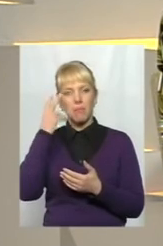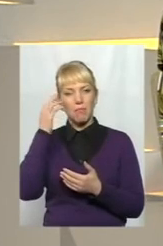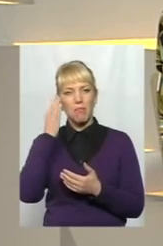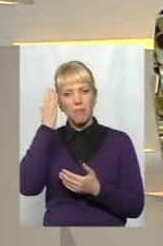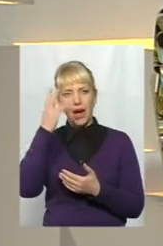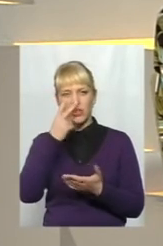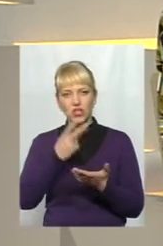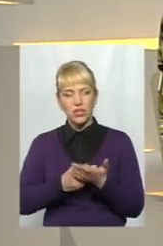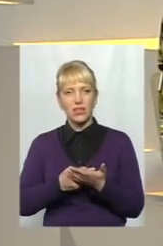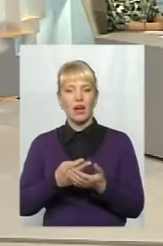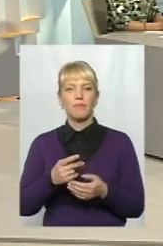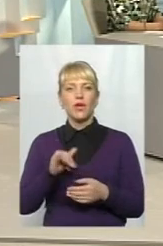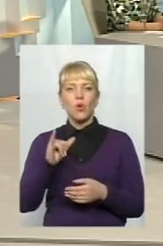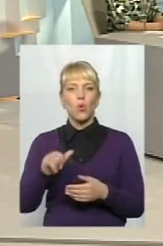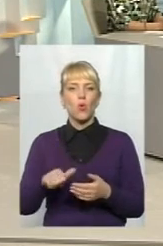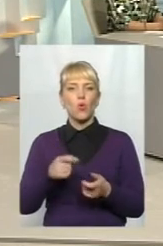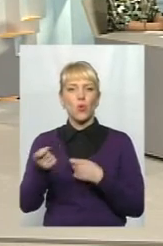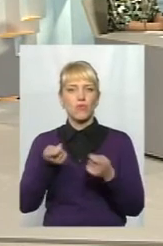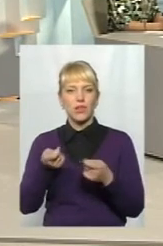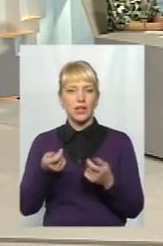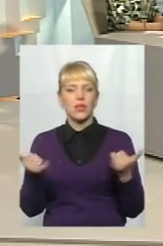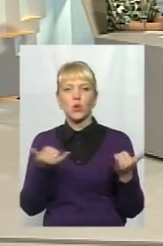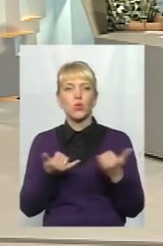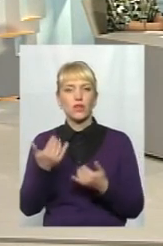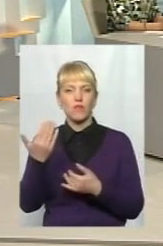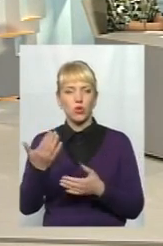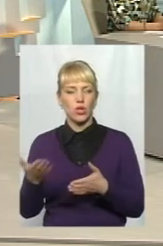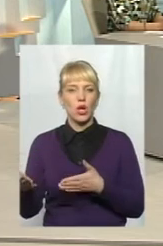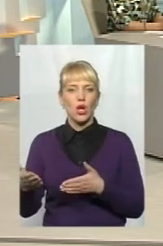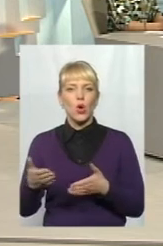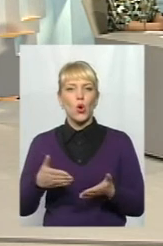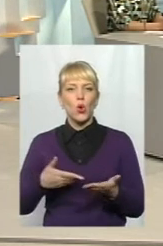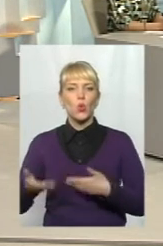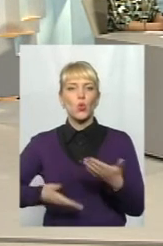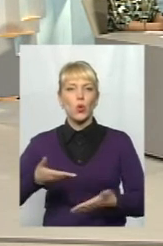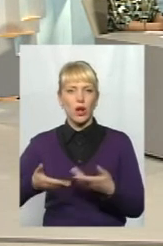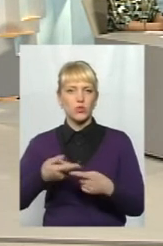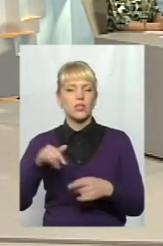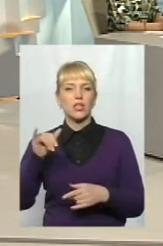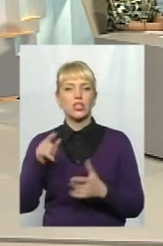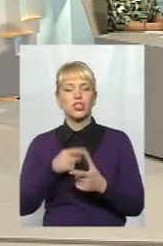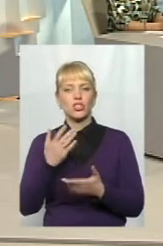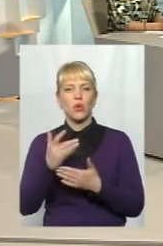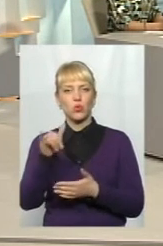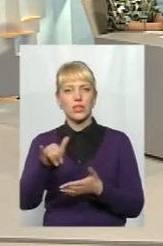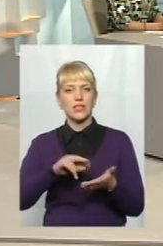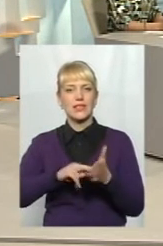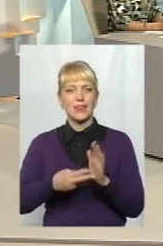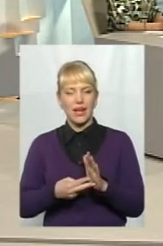муніципалітетів, скажімо, куди вони рухаються, чи є в них стратегія і